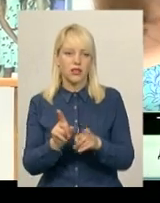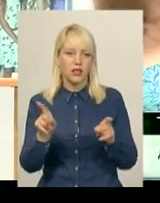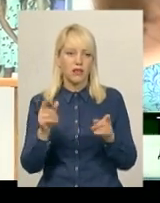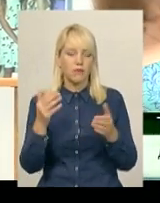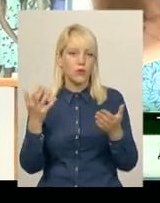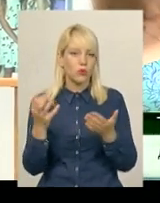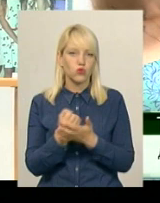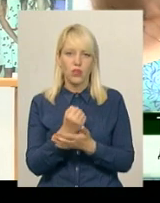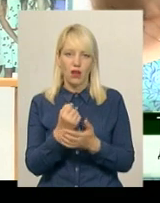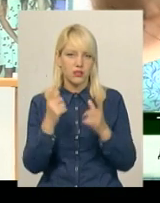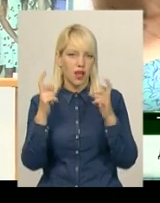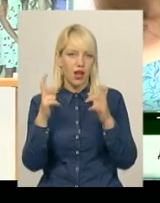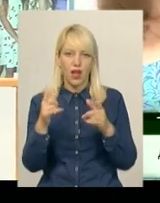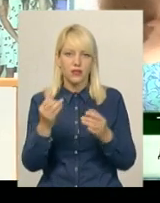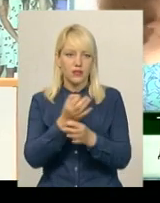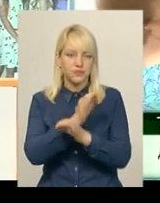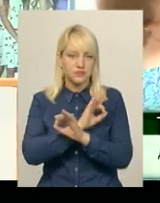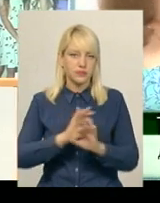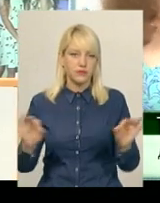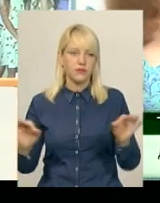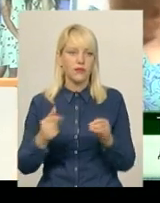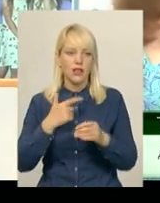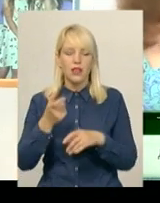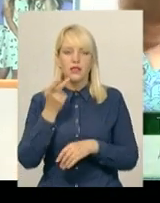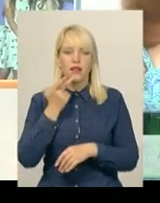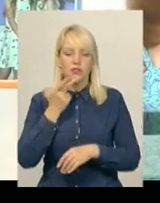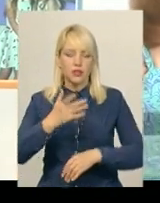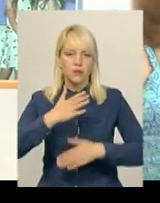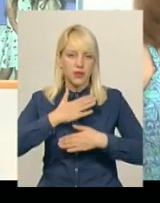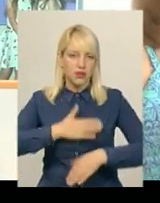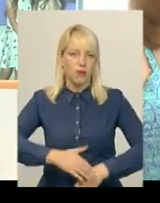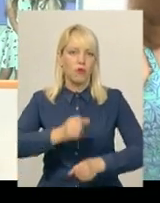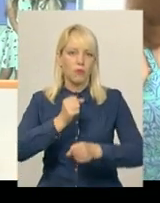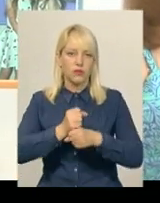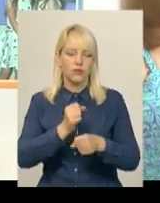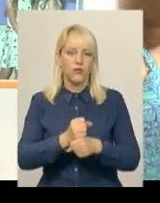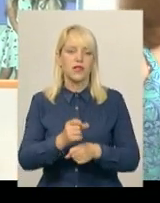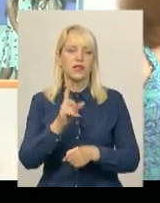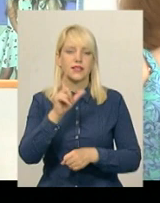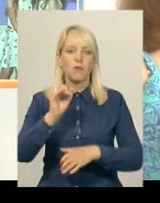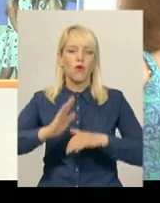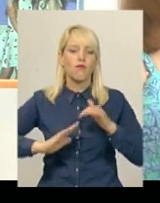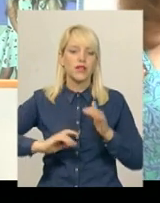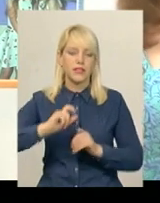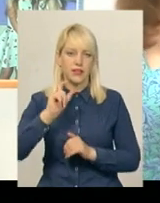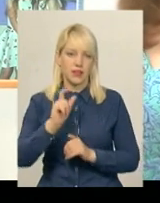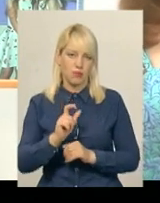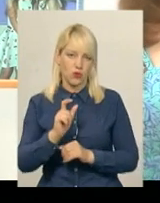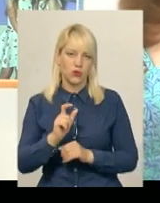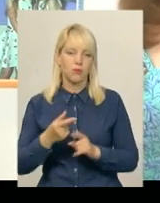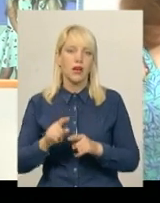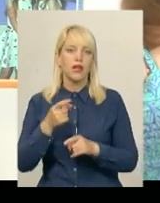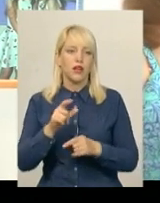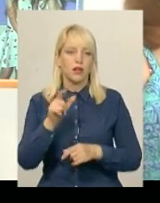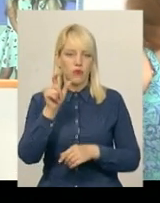в нього, навіть сама не думаєш. «Просто завжди приємно працювати з професійними людьми. Якщо професіонал, він відчуває